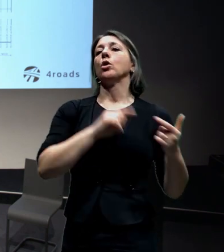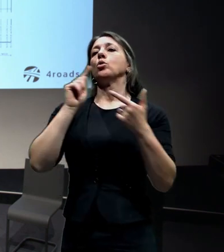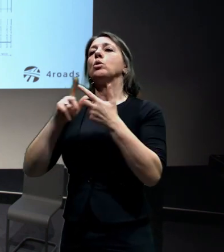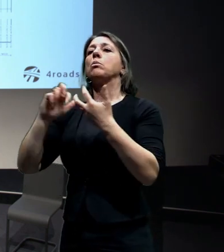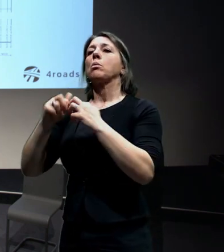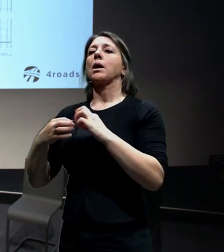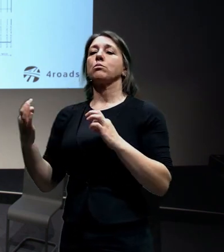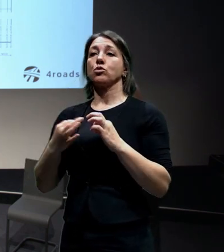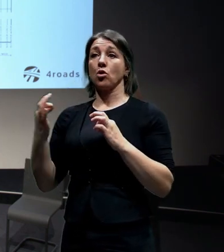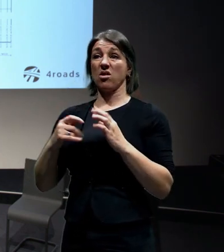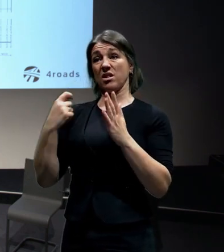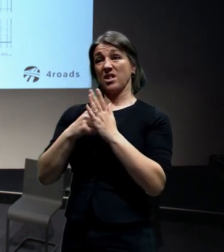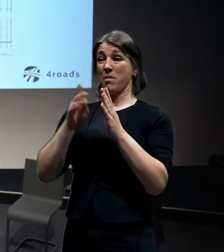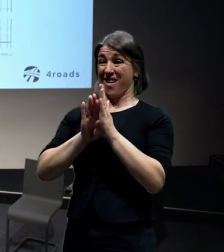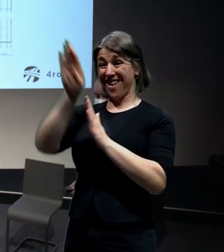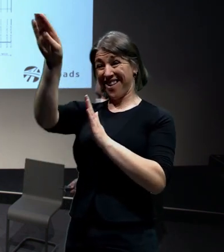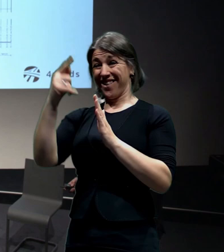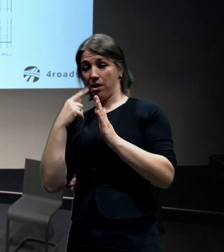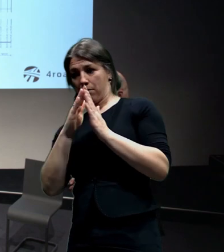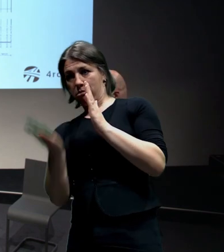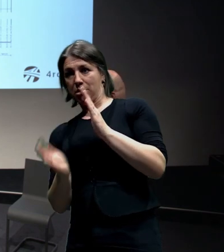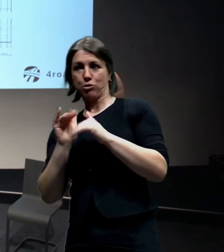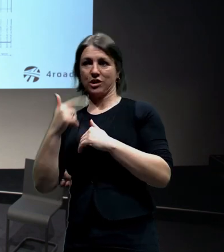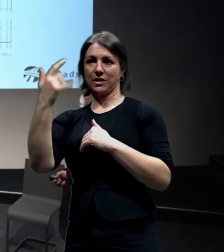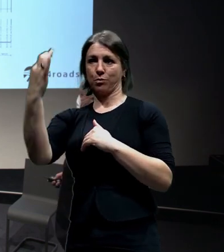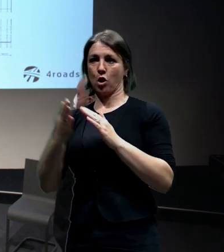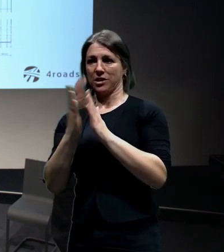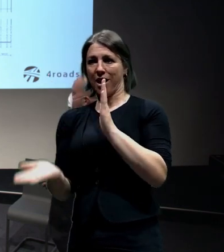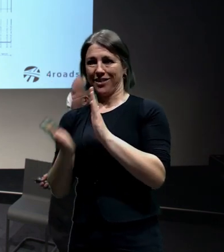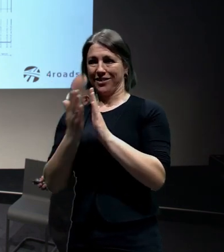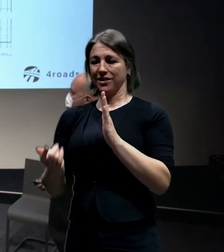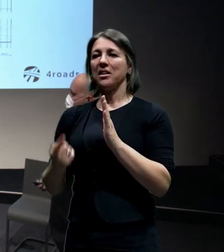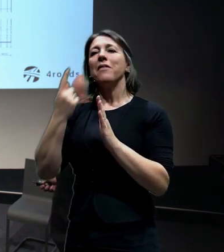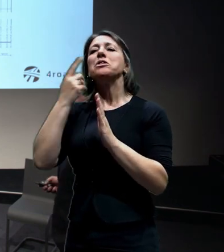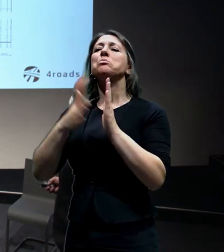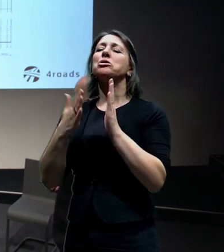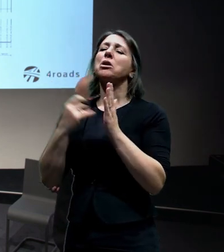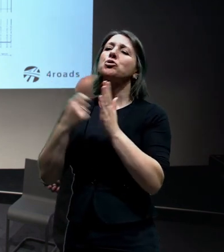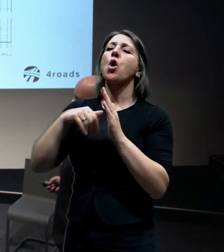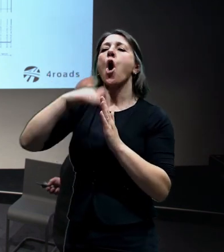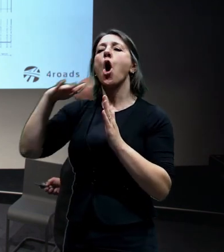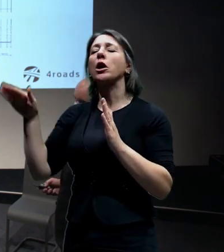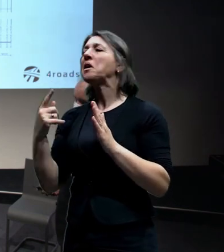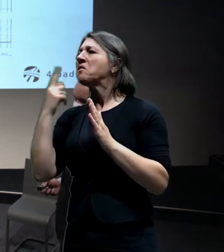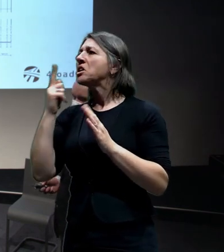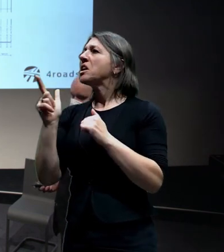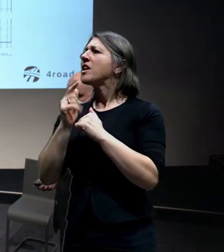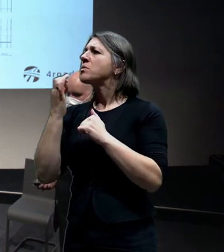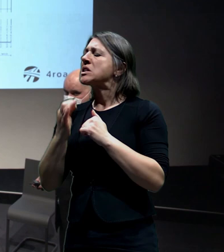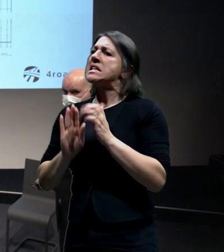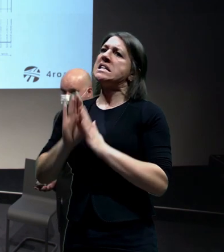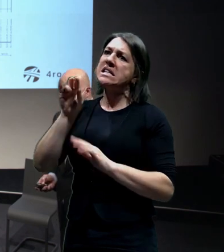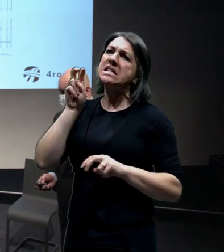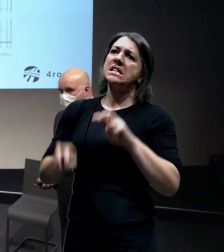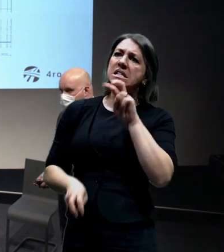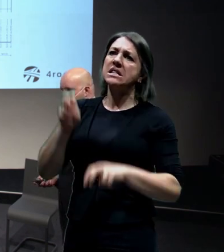profil, který má více jak 20 % sklon. Všichni určitě známe obrázky, když stoupáte horskou komunikací a máte tam 12 % a už na to upozorňuje